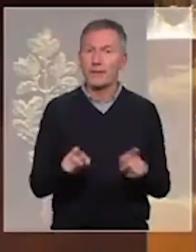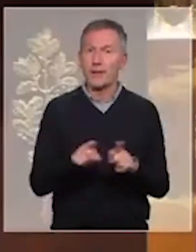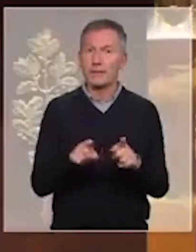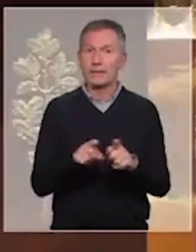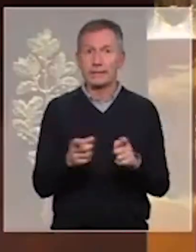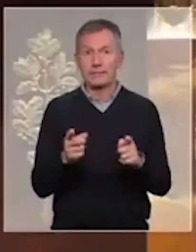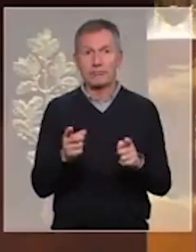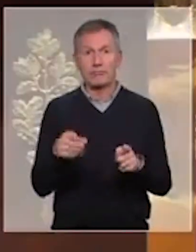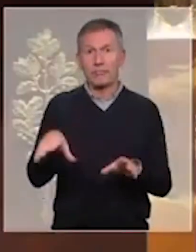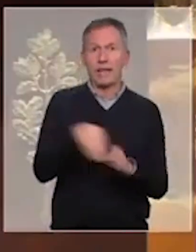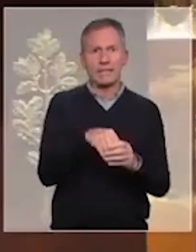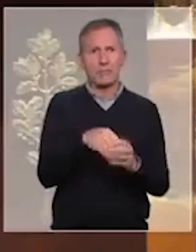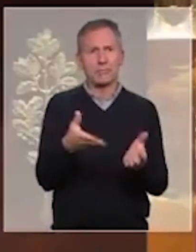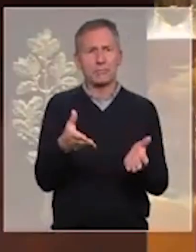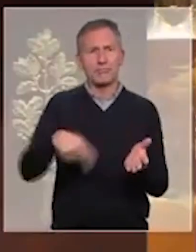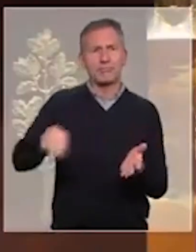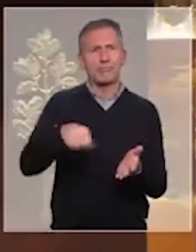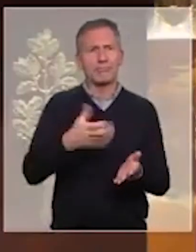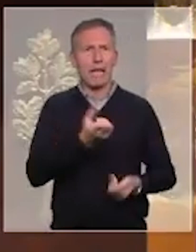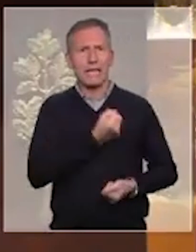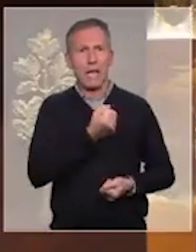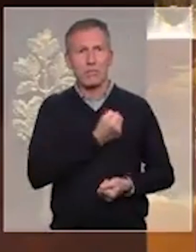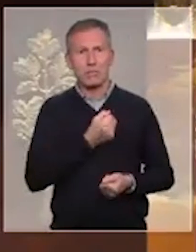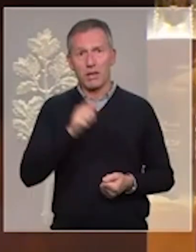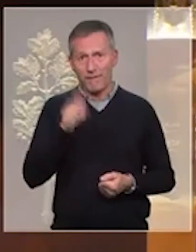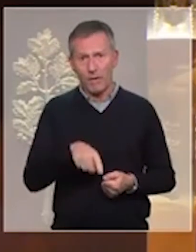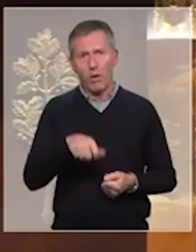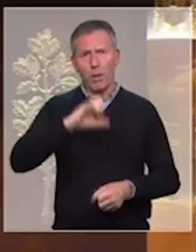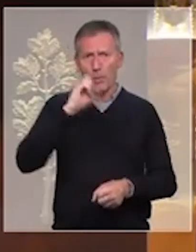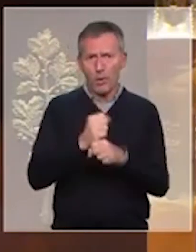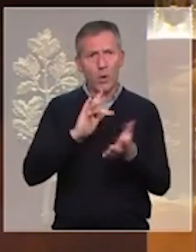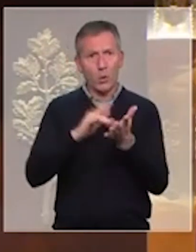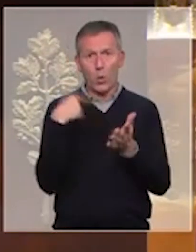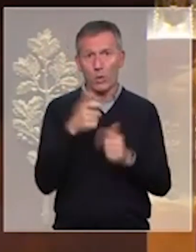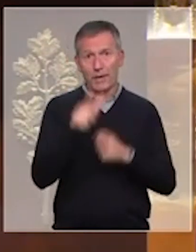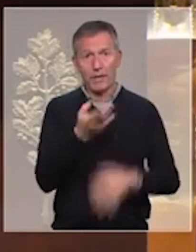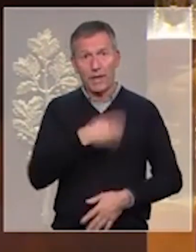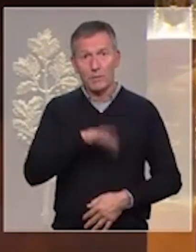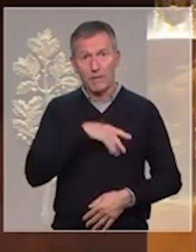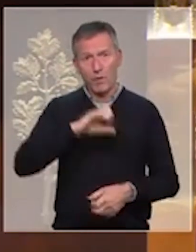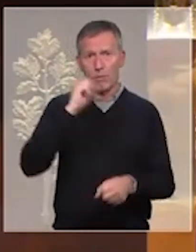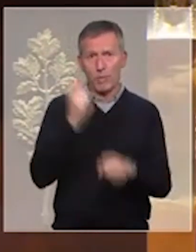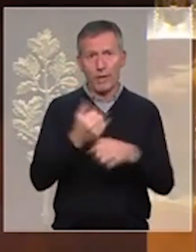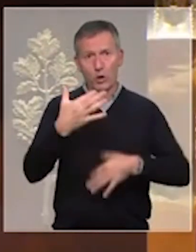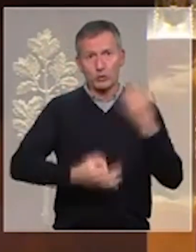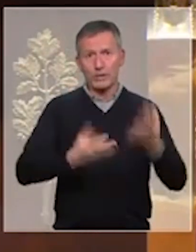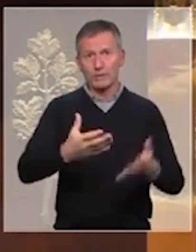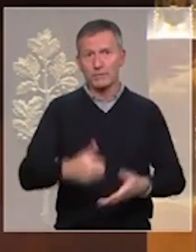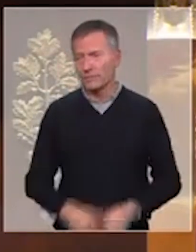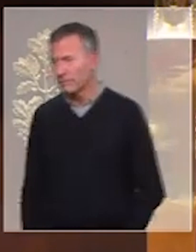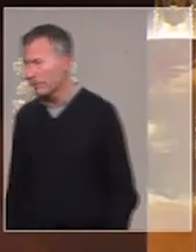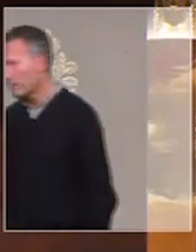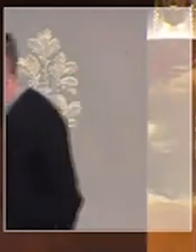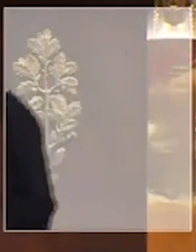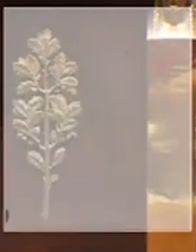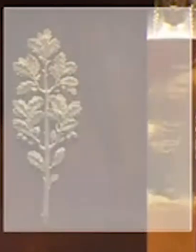Donc, ils participent à ce crime qui doit être puni et tous les responsables doivent être traduits devant la justice. Ce sont